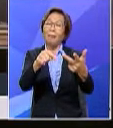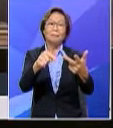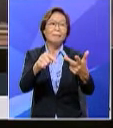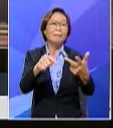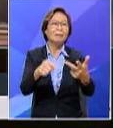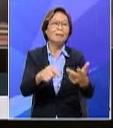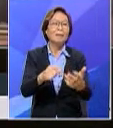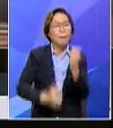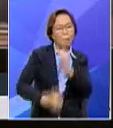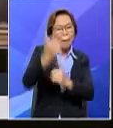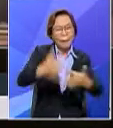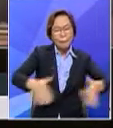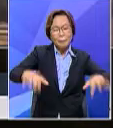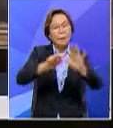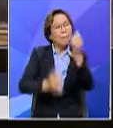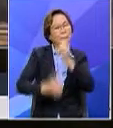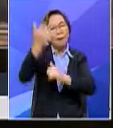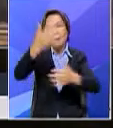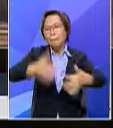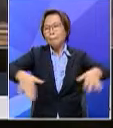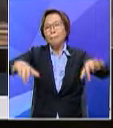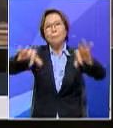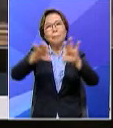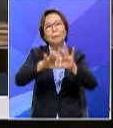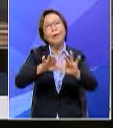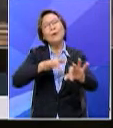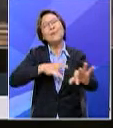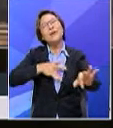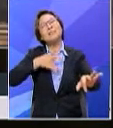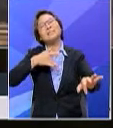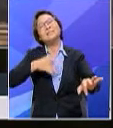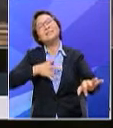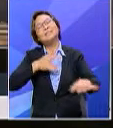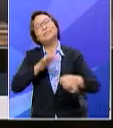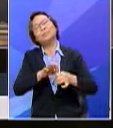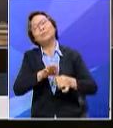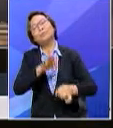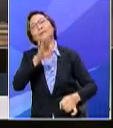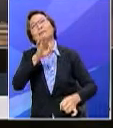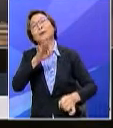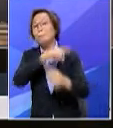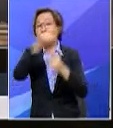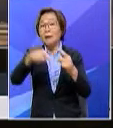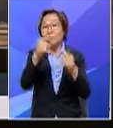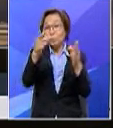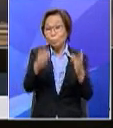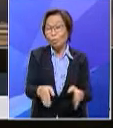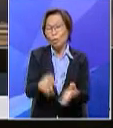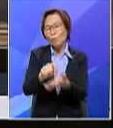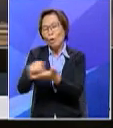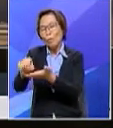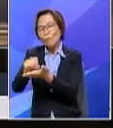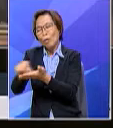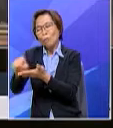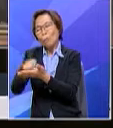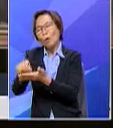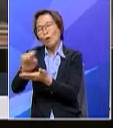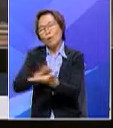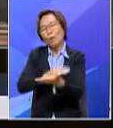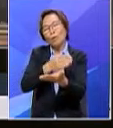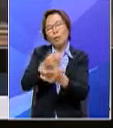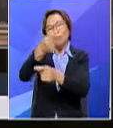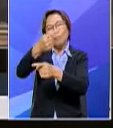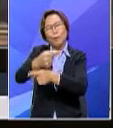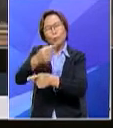rasanya yang paling penting adalah rasa roh jiwa itu bila seseorang penulis lirik itu dia betul